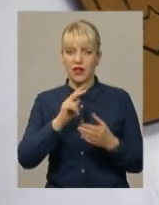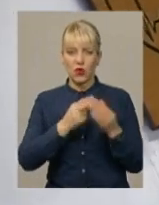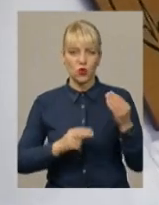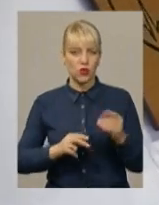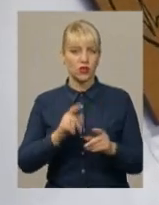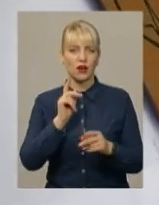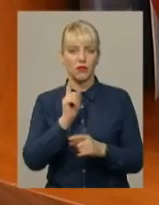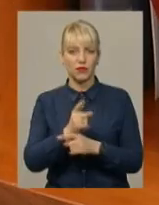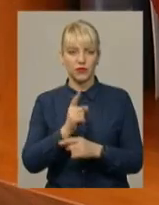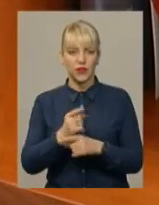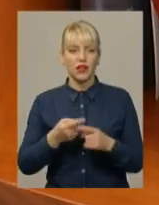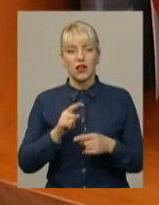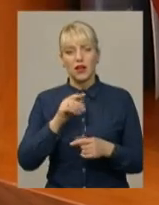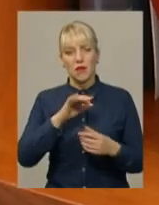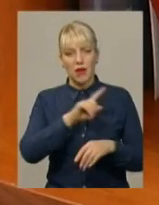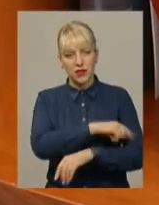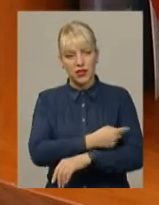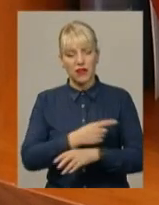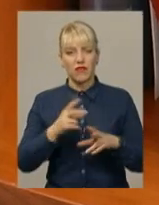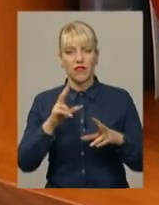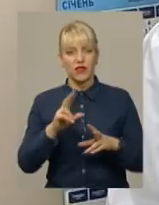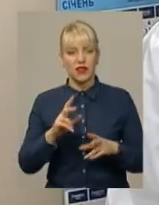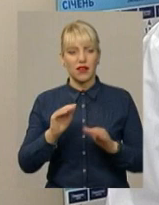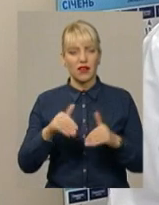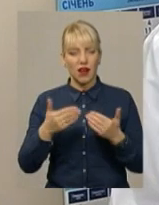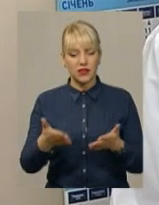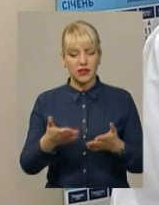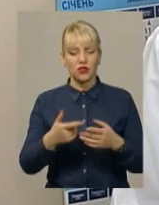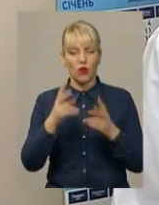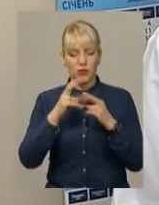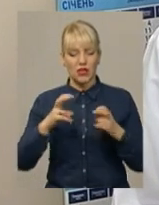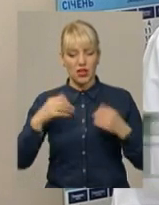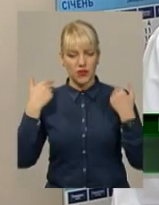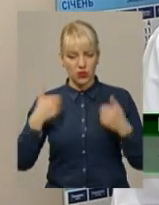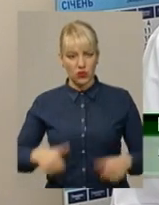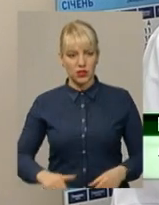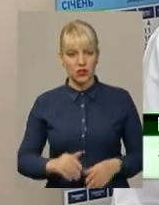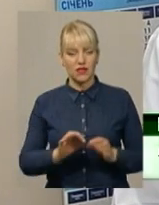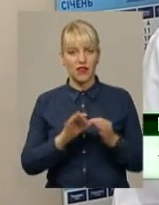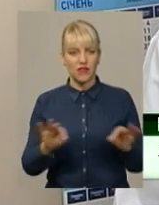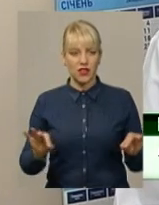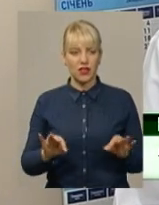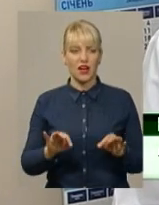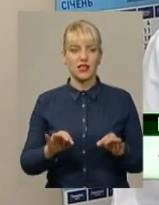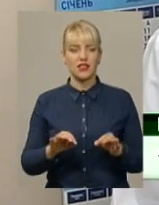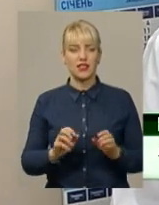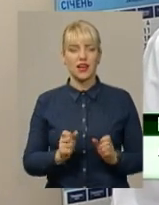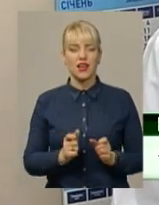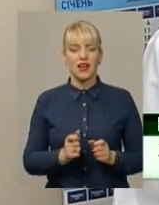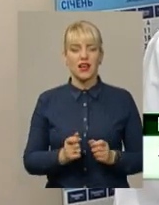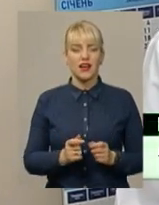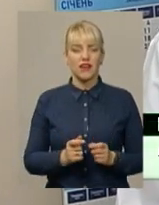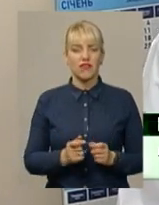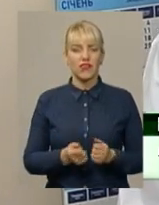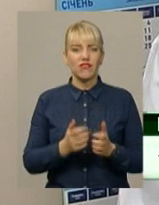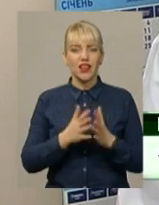протипоказано. Перед моржуванням медик радить обстежити організм. Вивільняється велика кількість раптово так